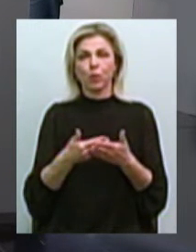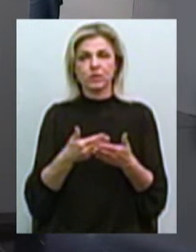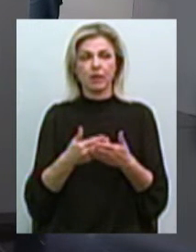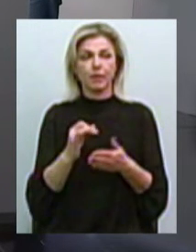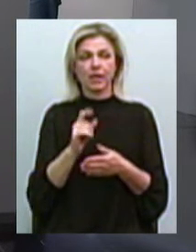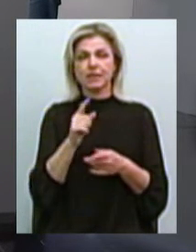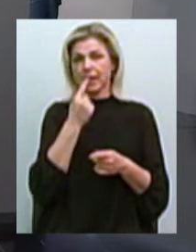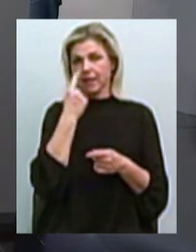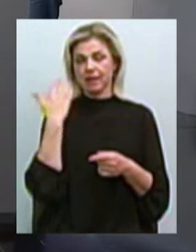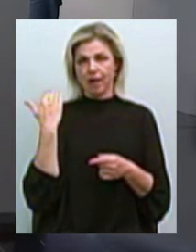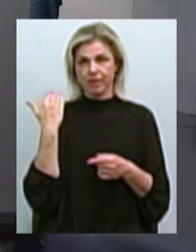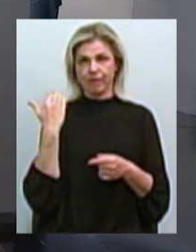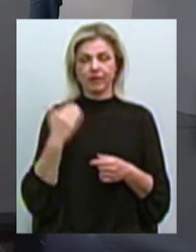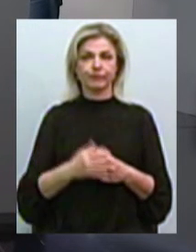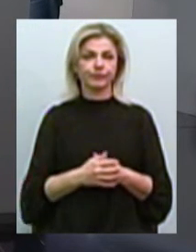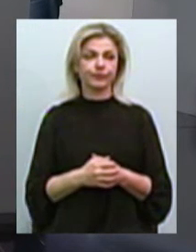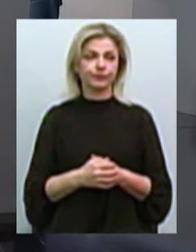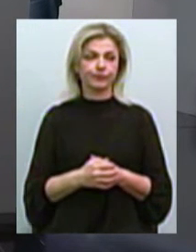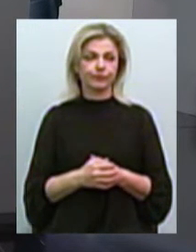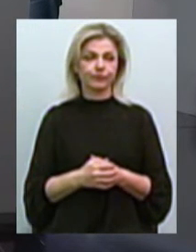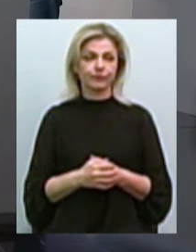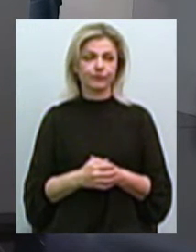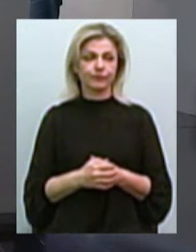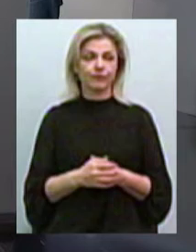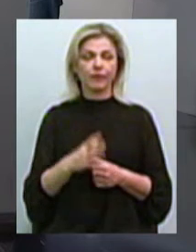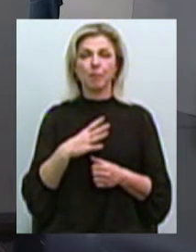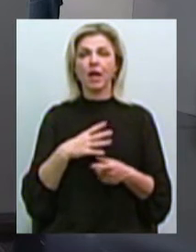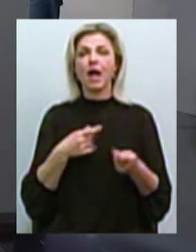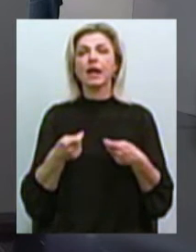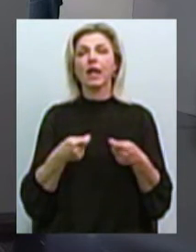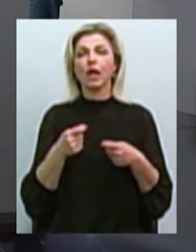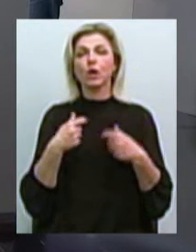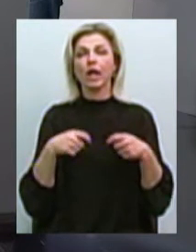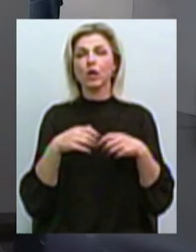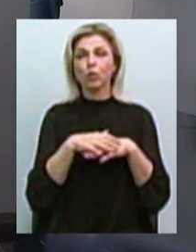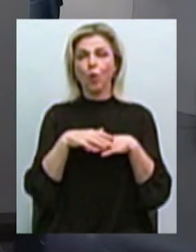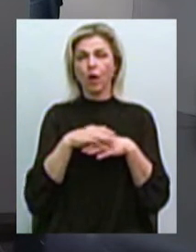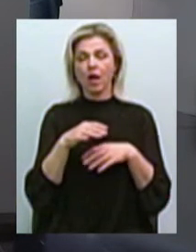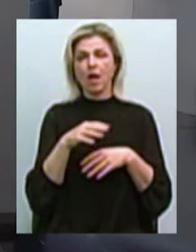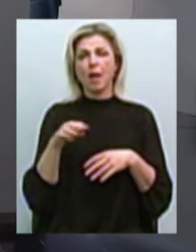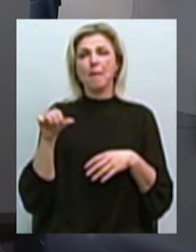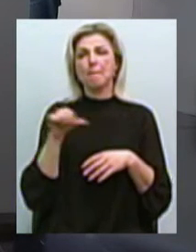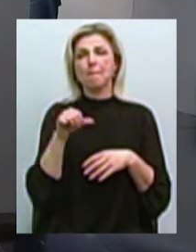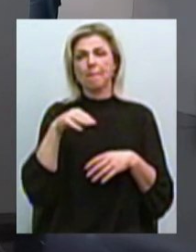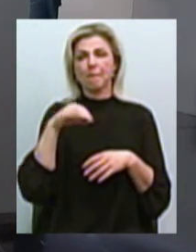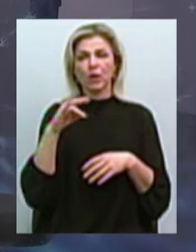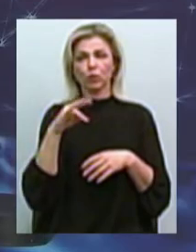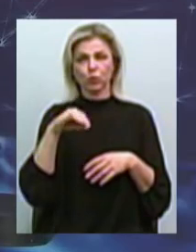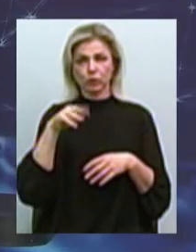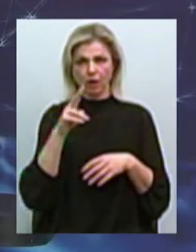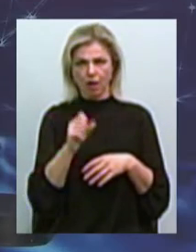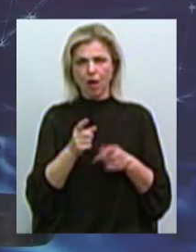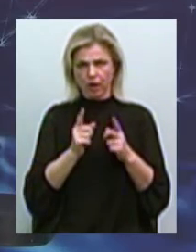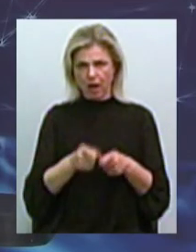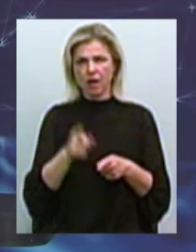такого недавнього, був ринок Минутка, такий широко известний. Там, реально, він там з 90-х